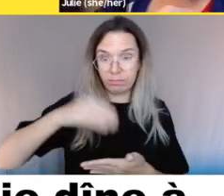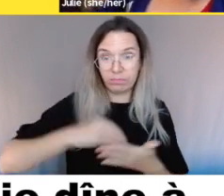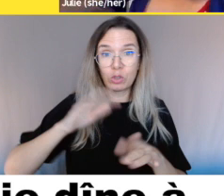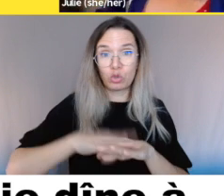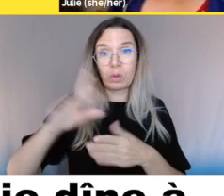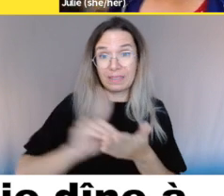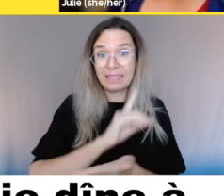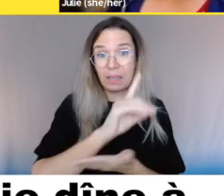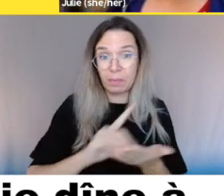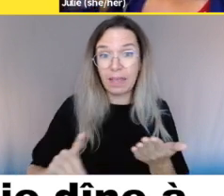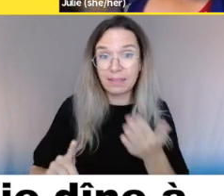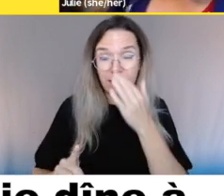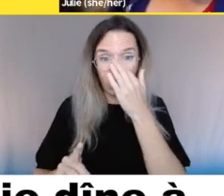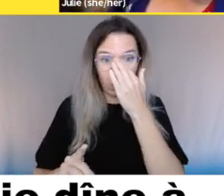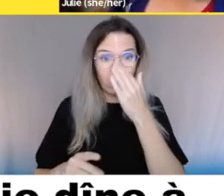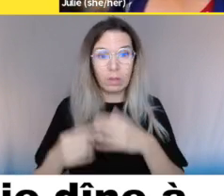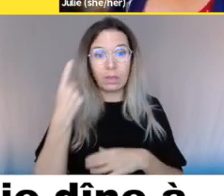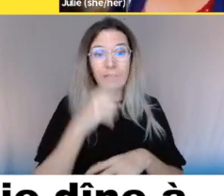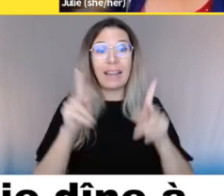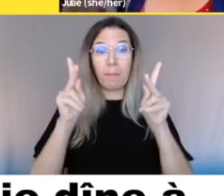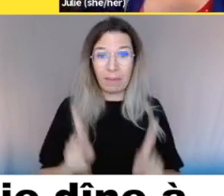les autres clients veulent payer,